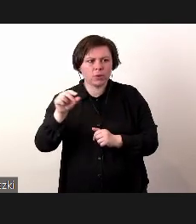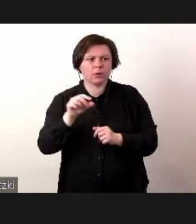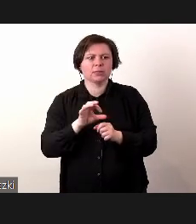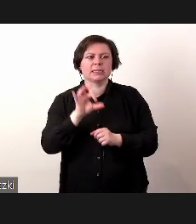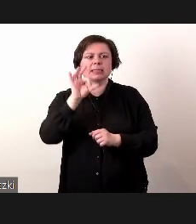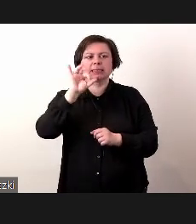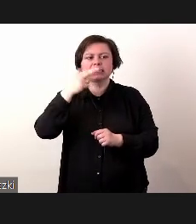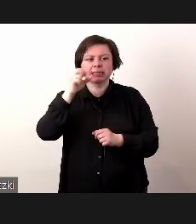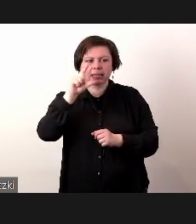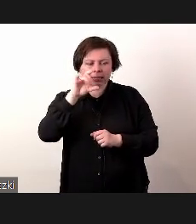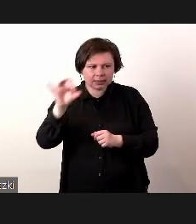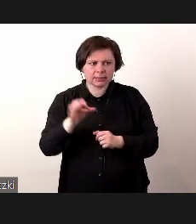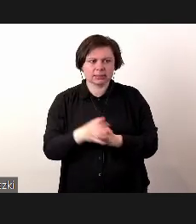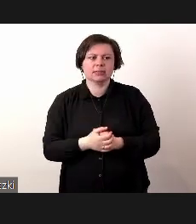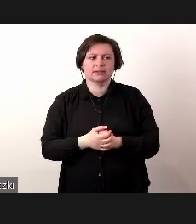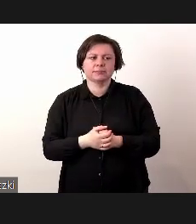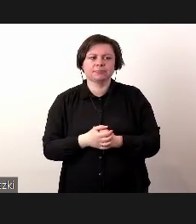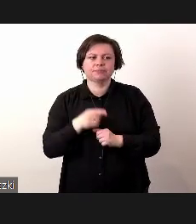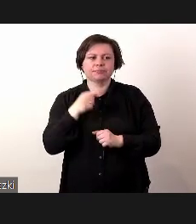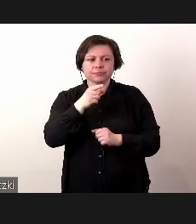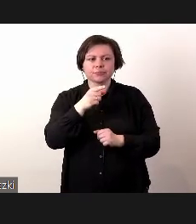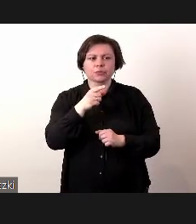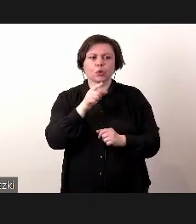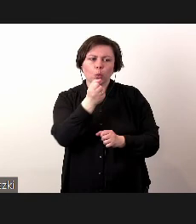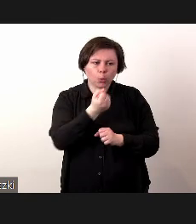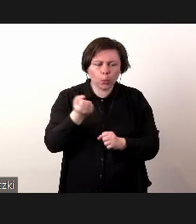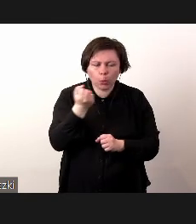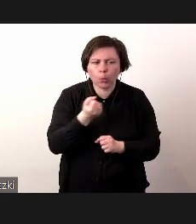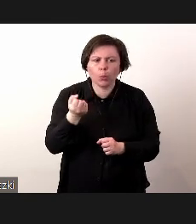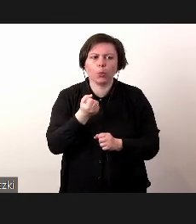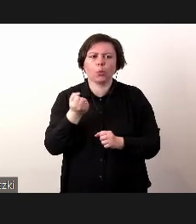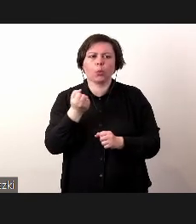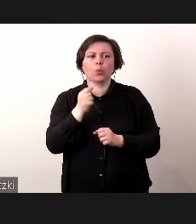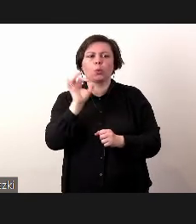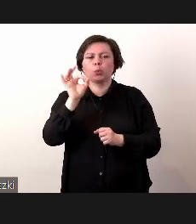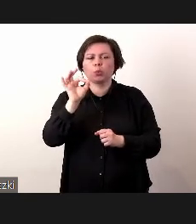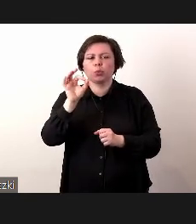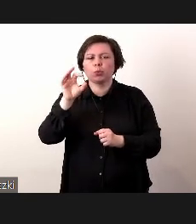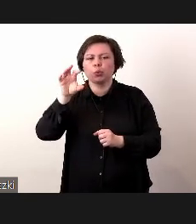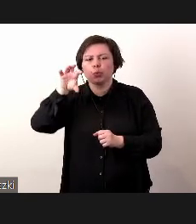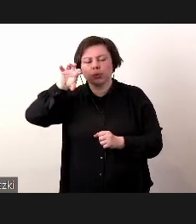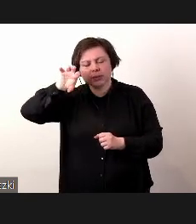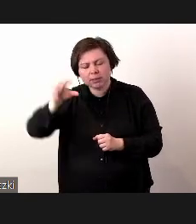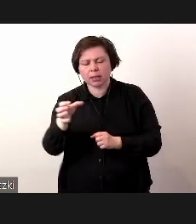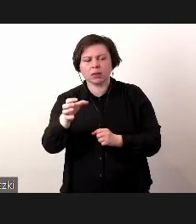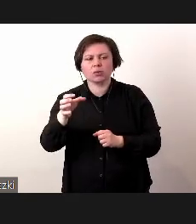Signalings tak naprawdę, który też to stosuje w takim sektorze,